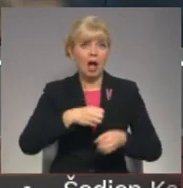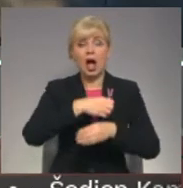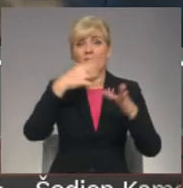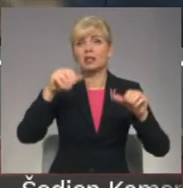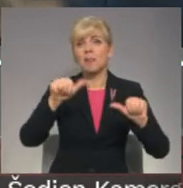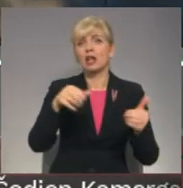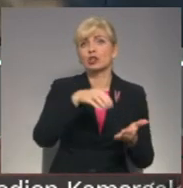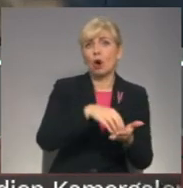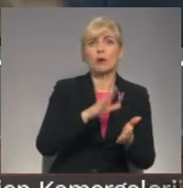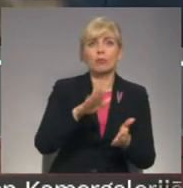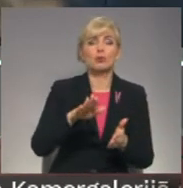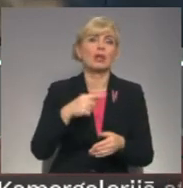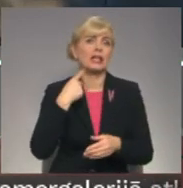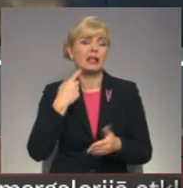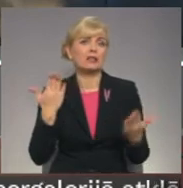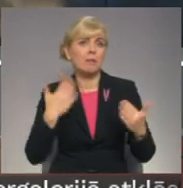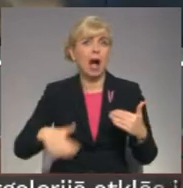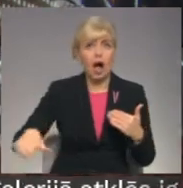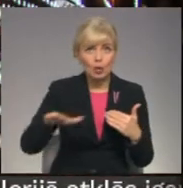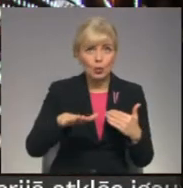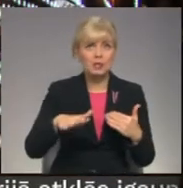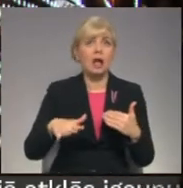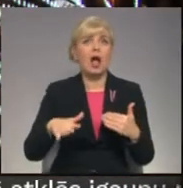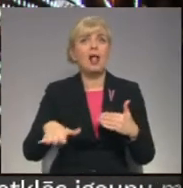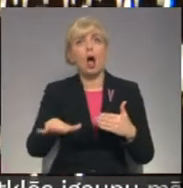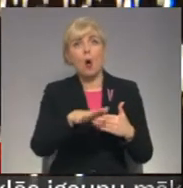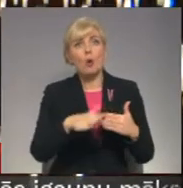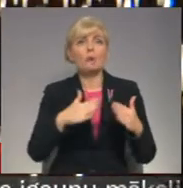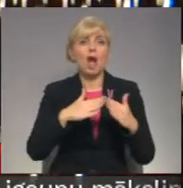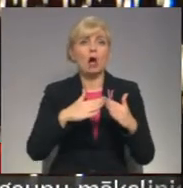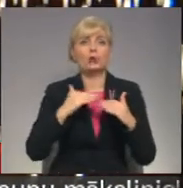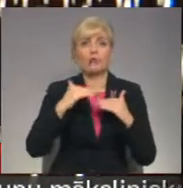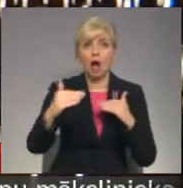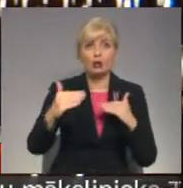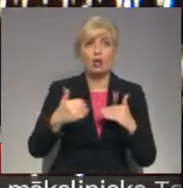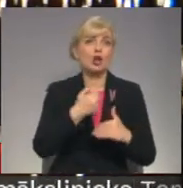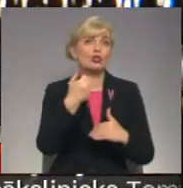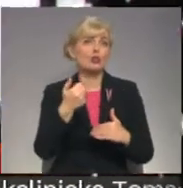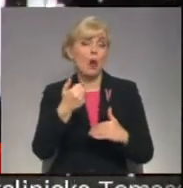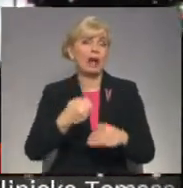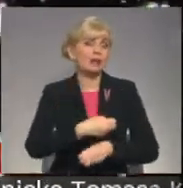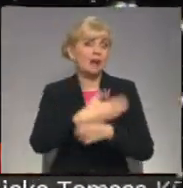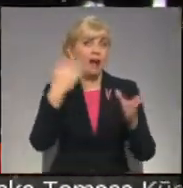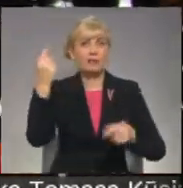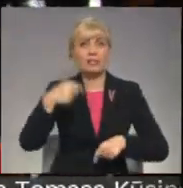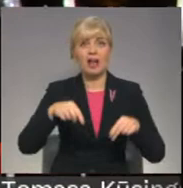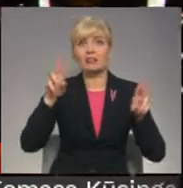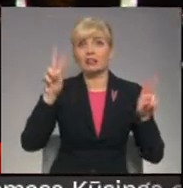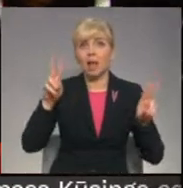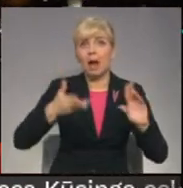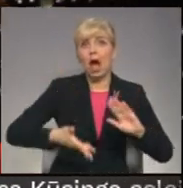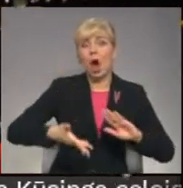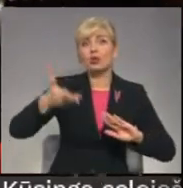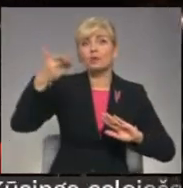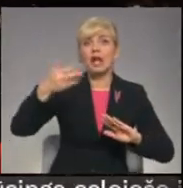laukumos un uz namu fasādēm. Šugad gaismas festivāla tēma ir augšām cēlās gaismas pils. Mākslinieki tika aicināti veidot